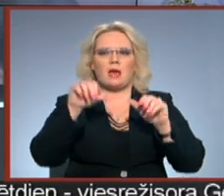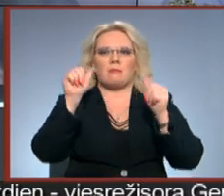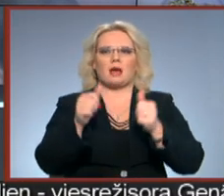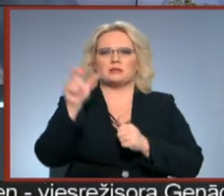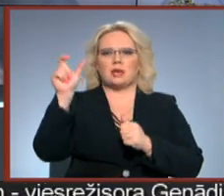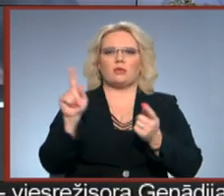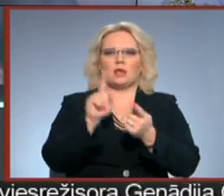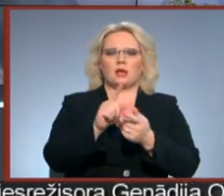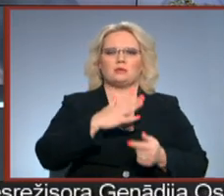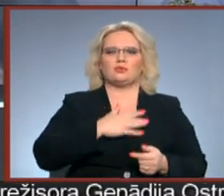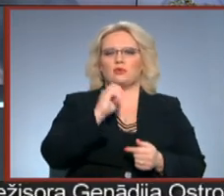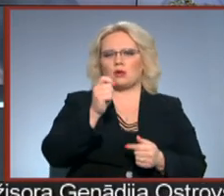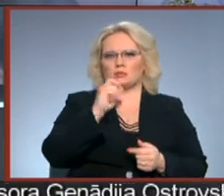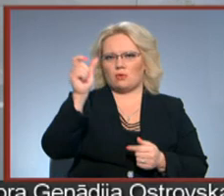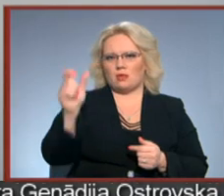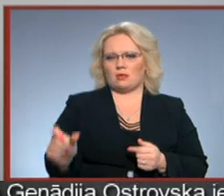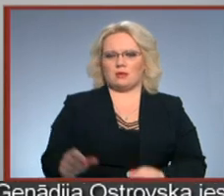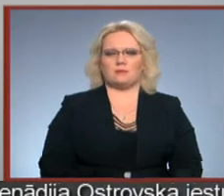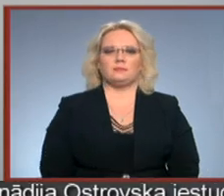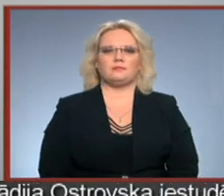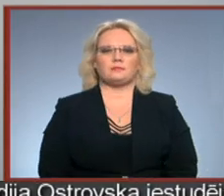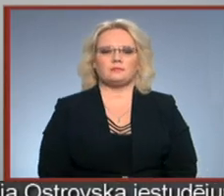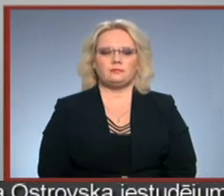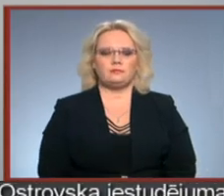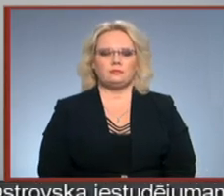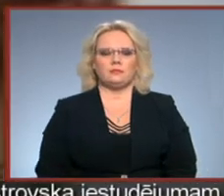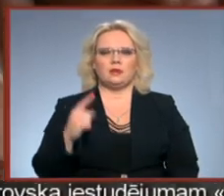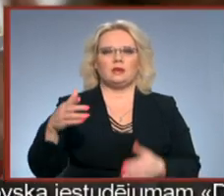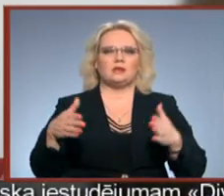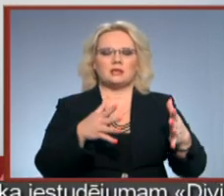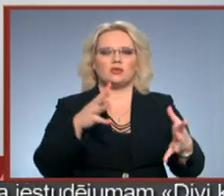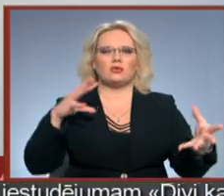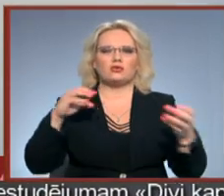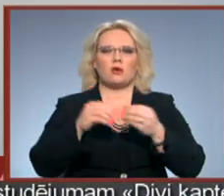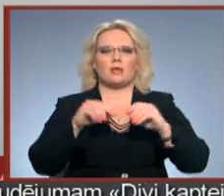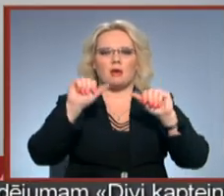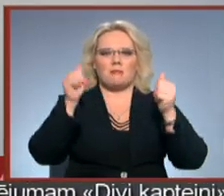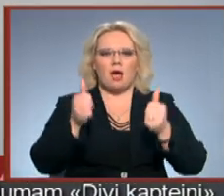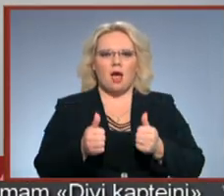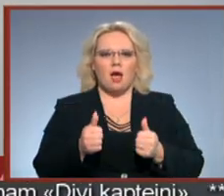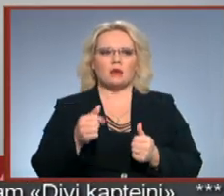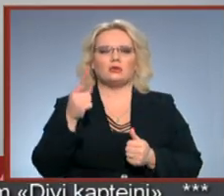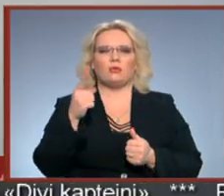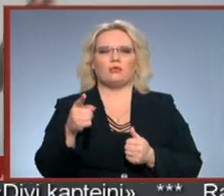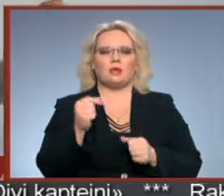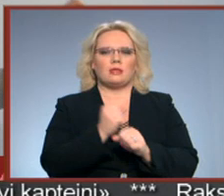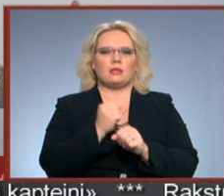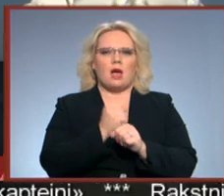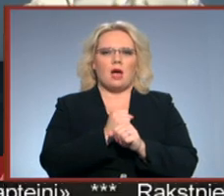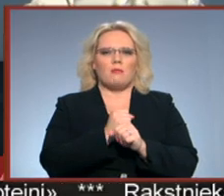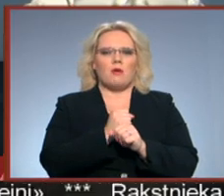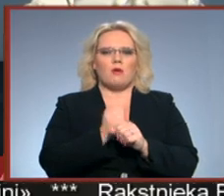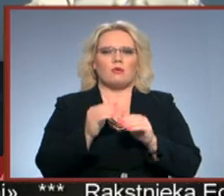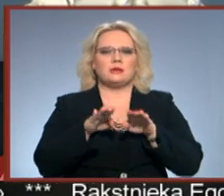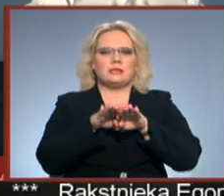tikās Madera Rudzīte. Tedu Notenu ceļš uz konceptuālo rotu māšlu, vedis caur būvniecību un darbu psihiatrīs